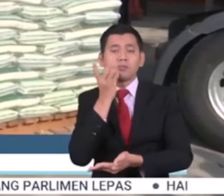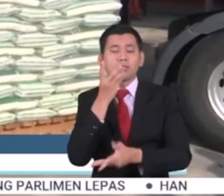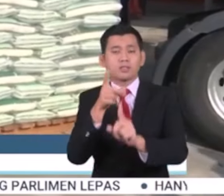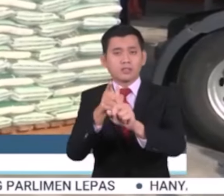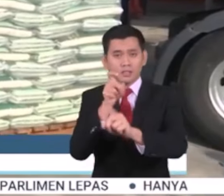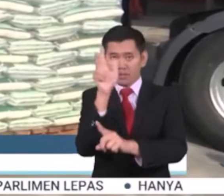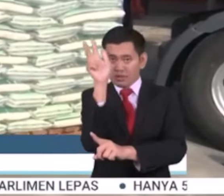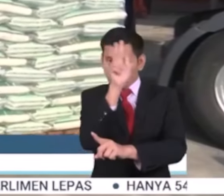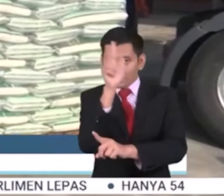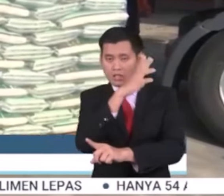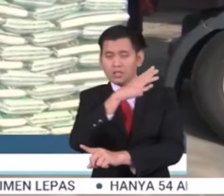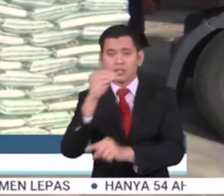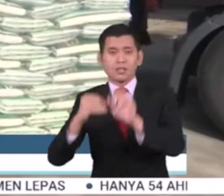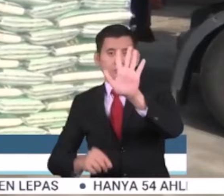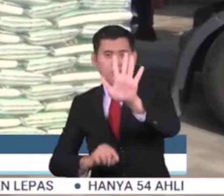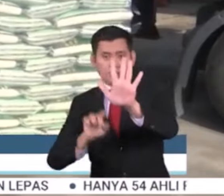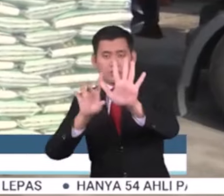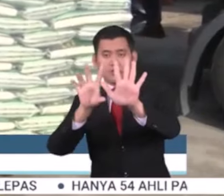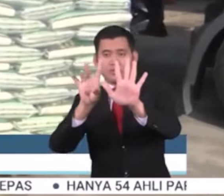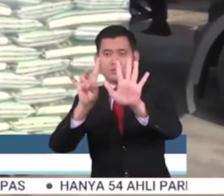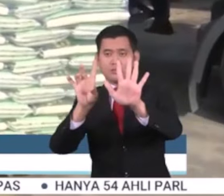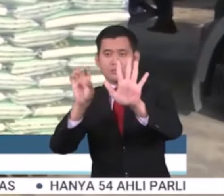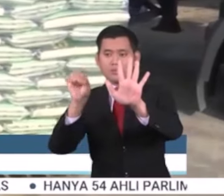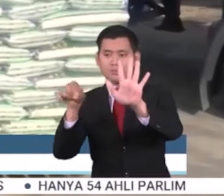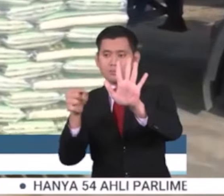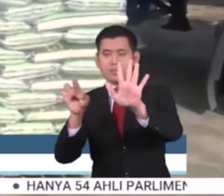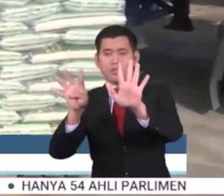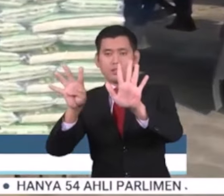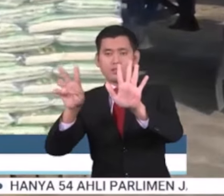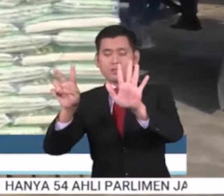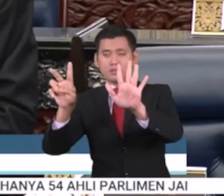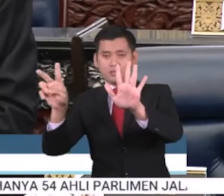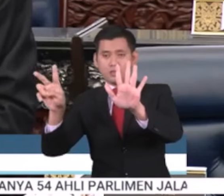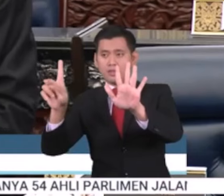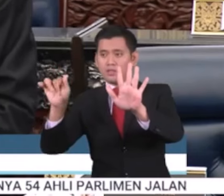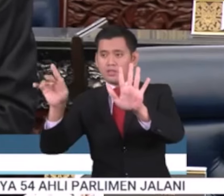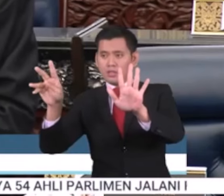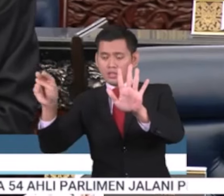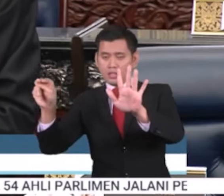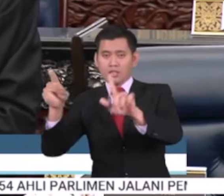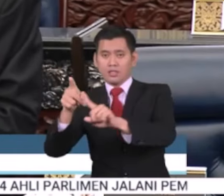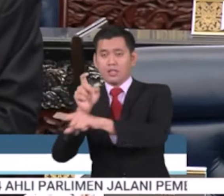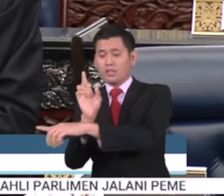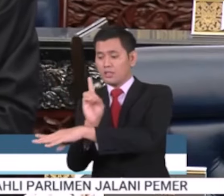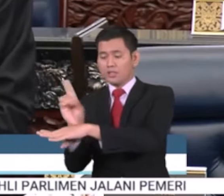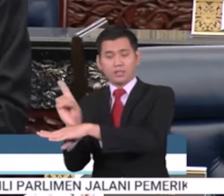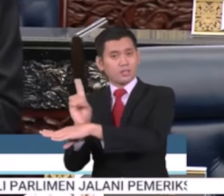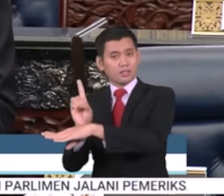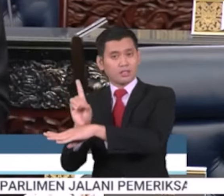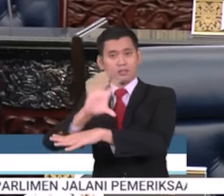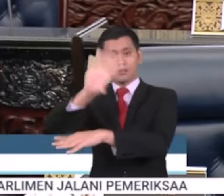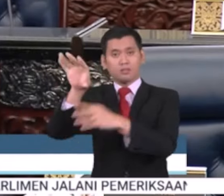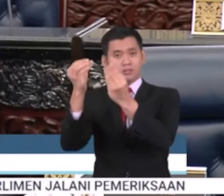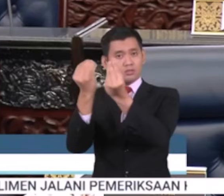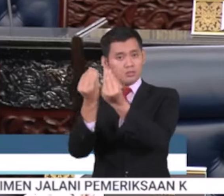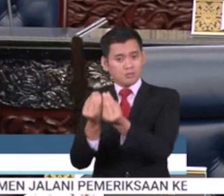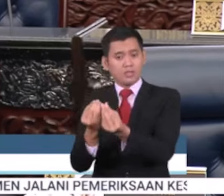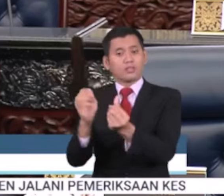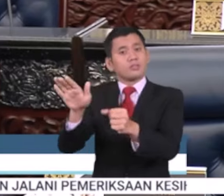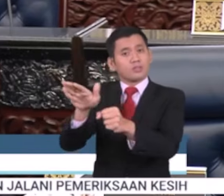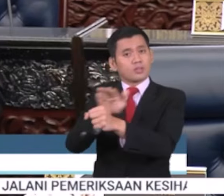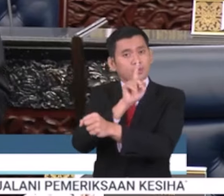570,482 tan metrik stok dagangan. Jumlah ini adalah